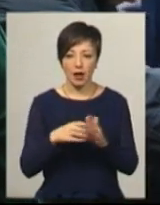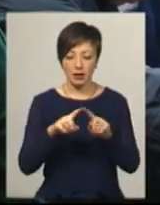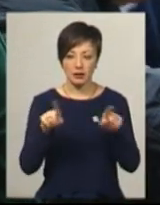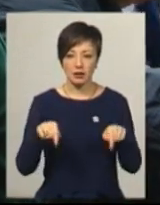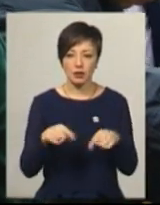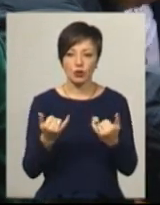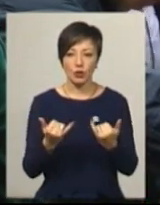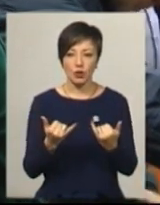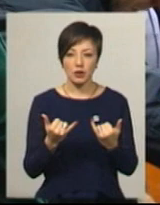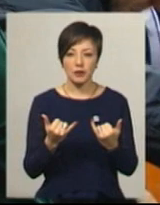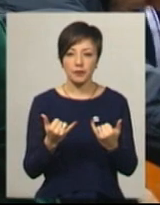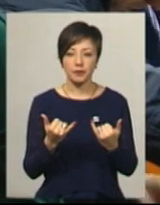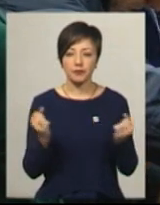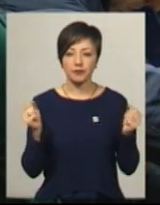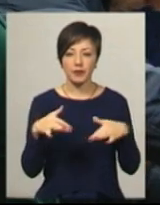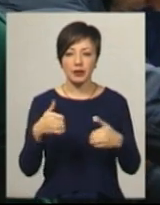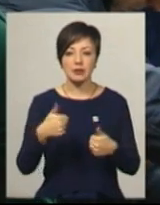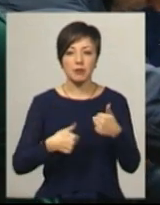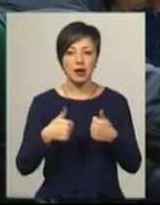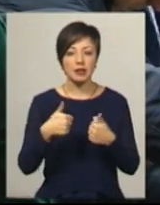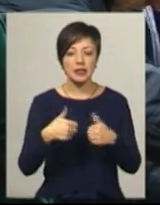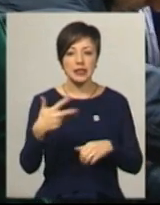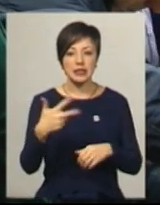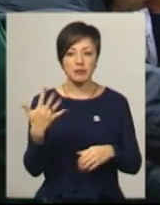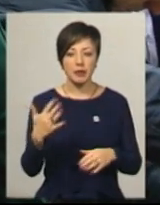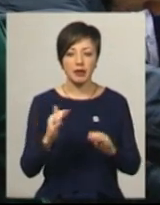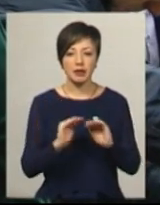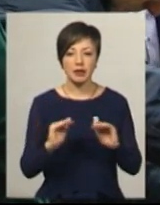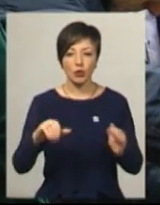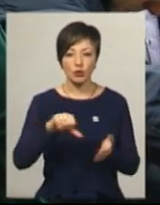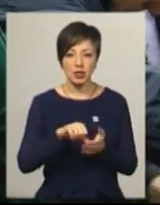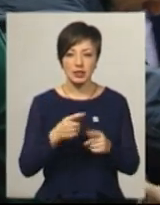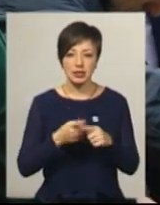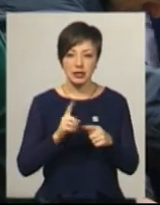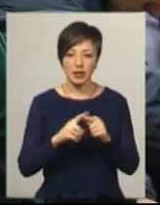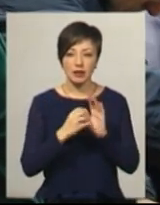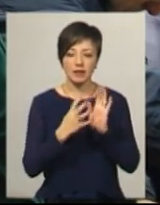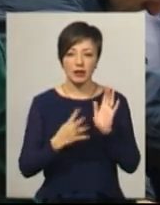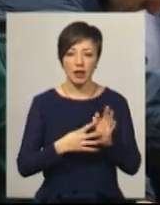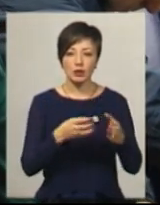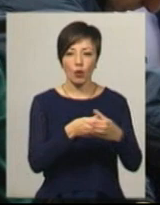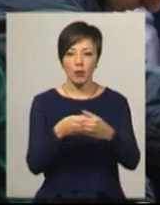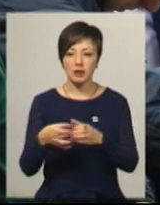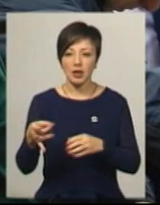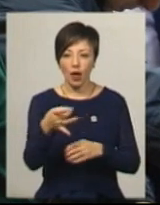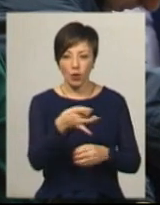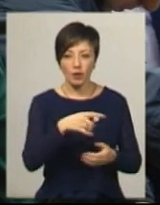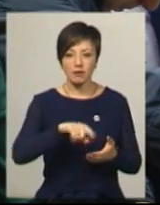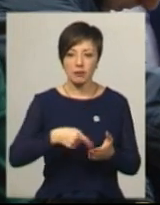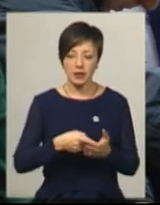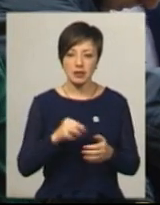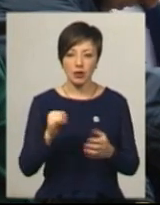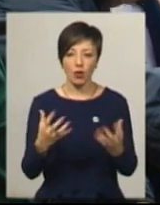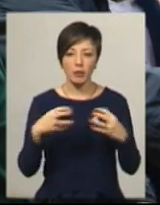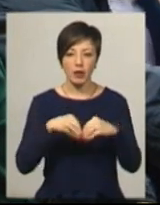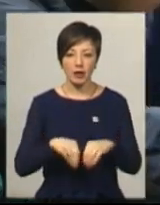Сьогодні заїхало змагатися 35 учасників, а це саме 19 команд, це з районів, міст і